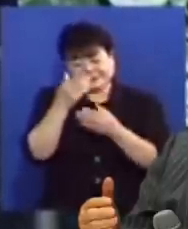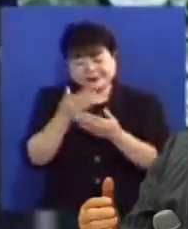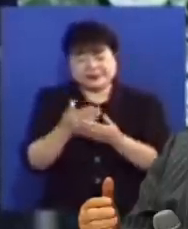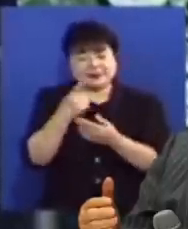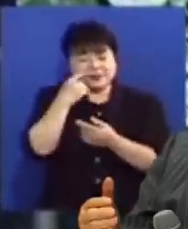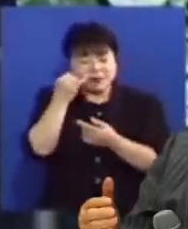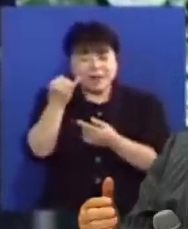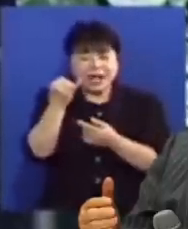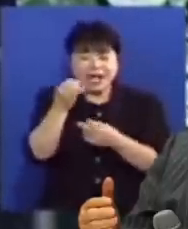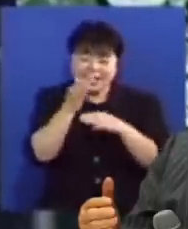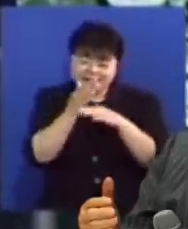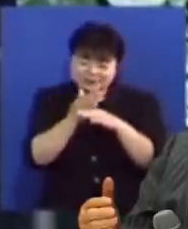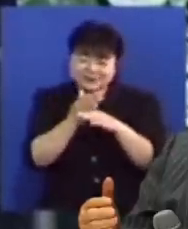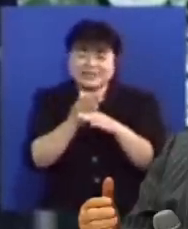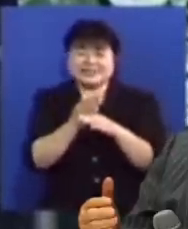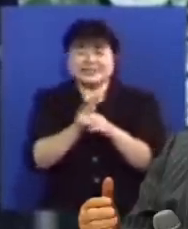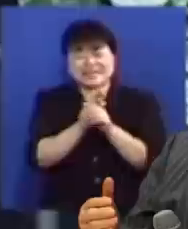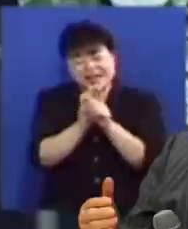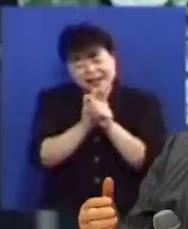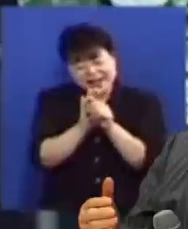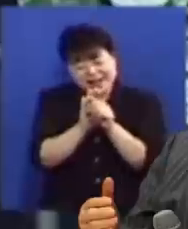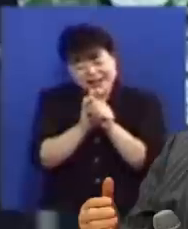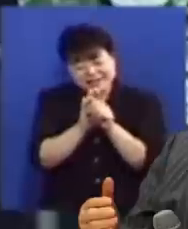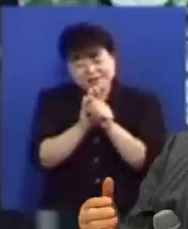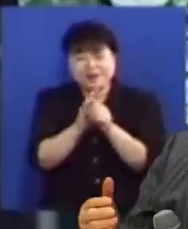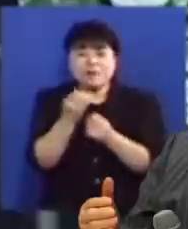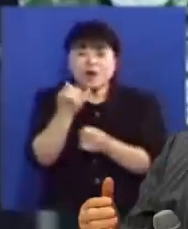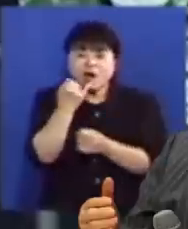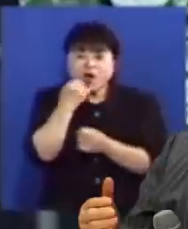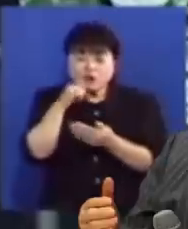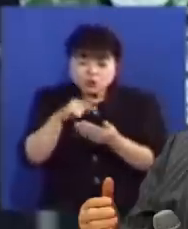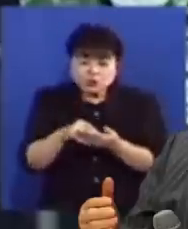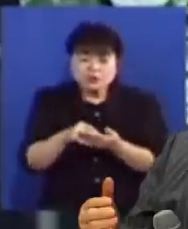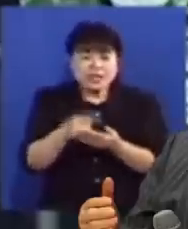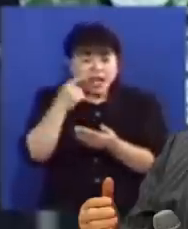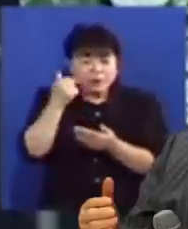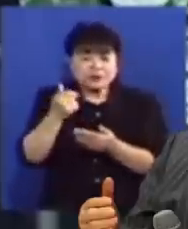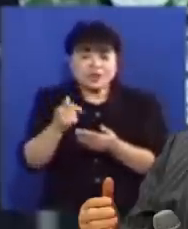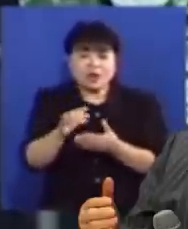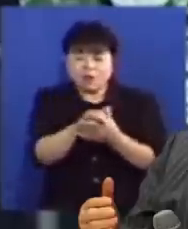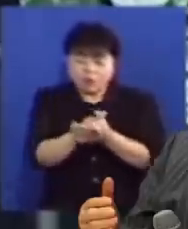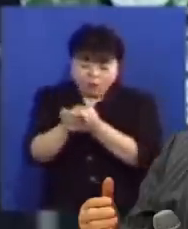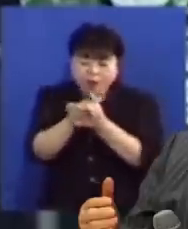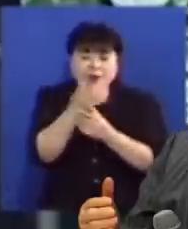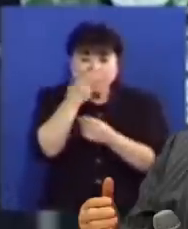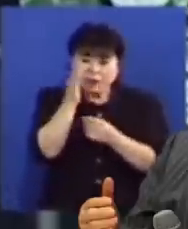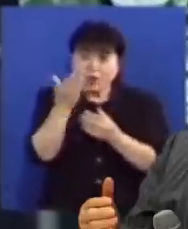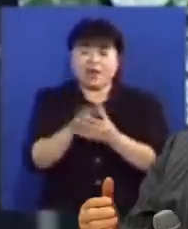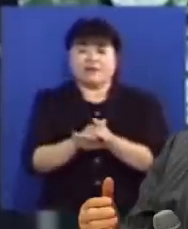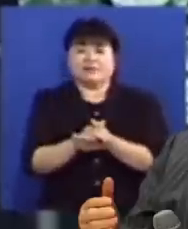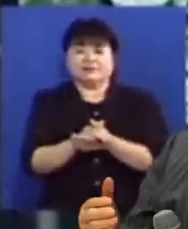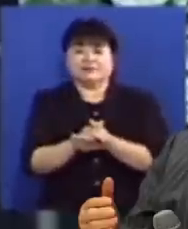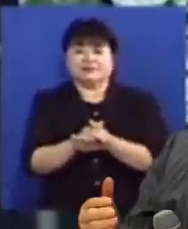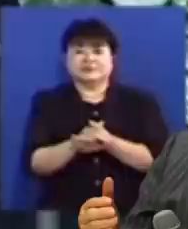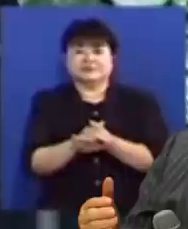중간에 서서 잘 설득을 하면 쉽게 아버지하고 다시 화해가 될 수 있는 것입니다